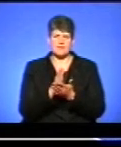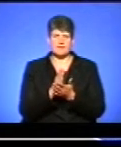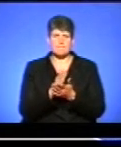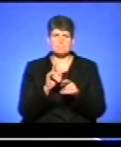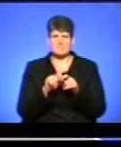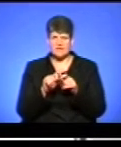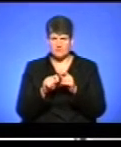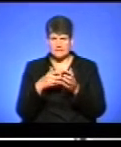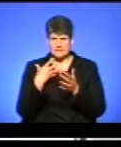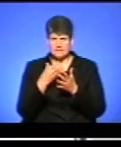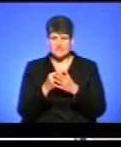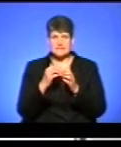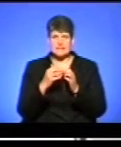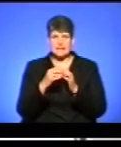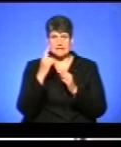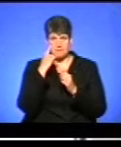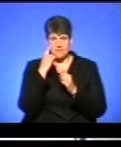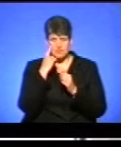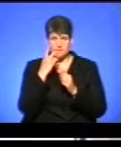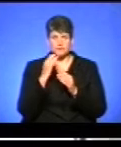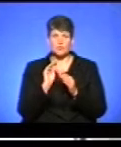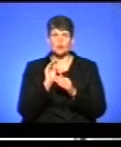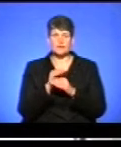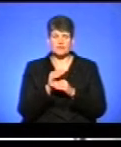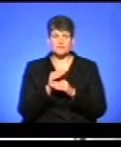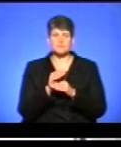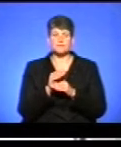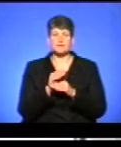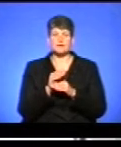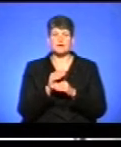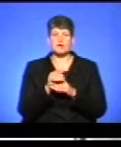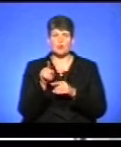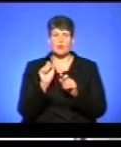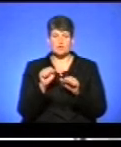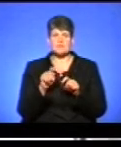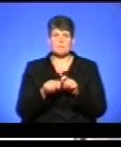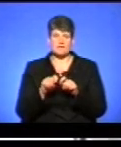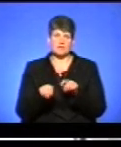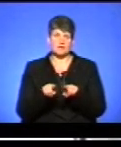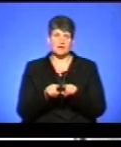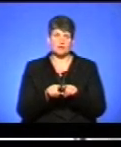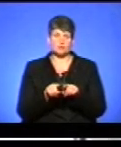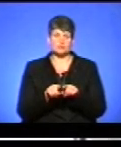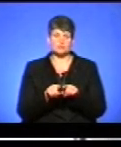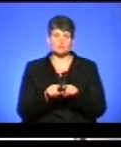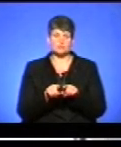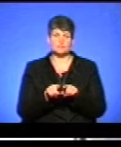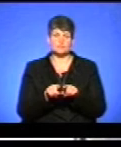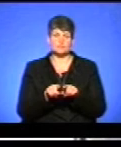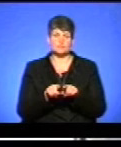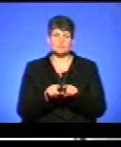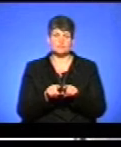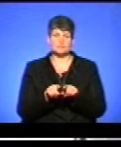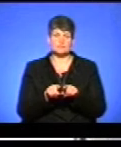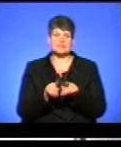перевірила свій середній бал додатка до атестату, а його можна перевірити також безпосередньо на